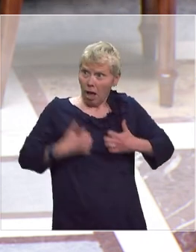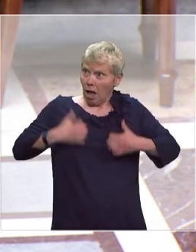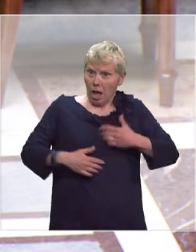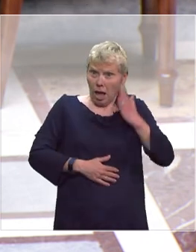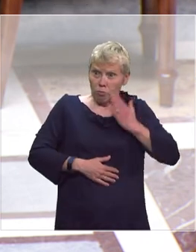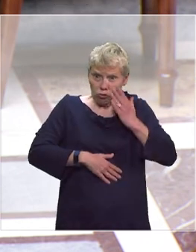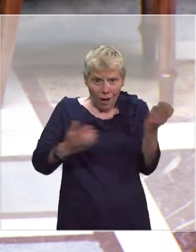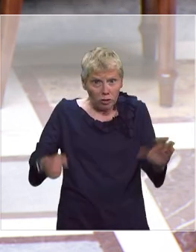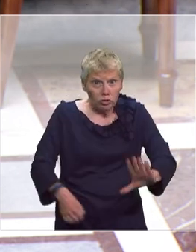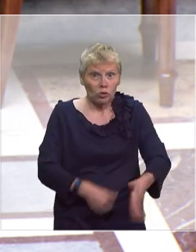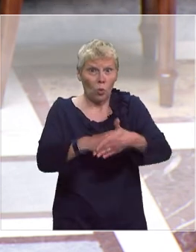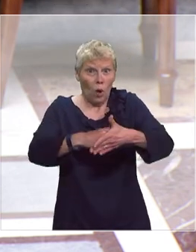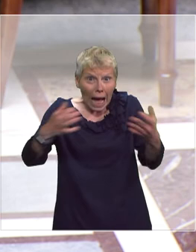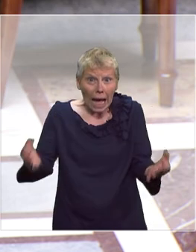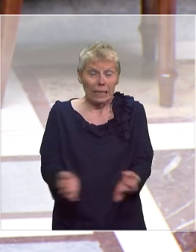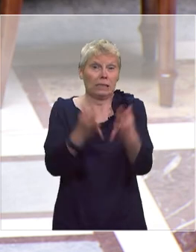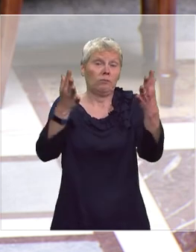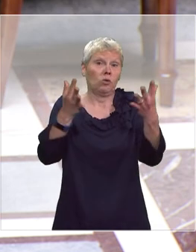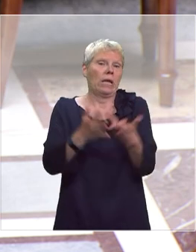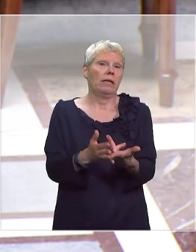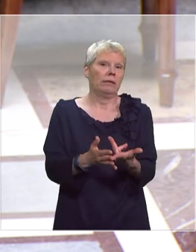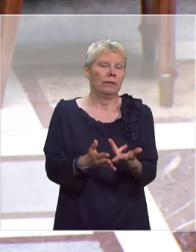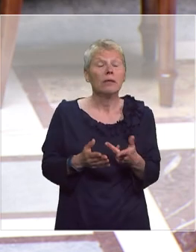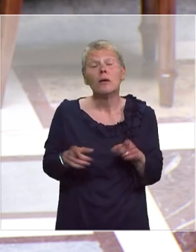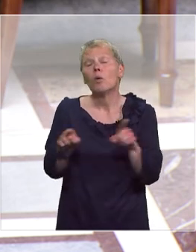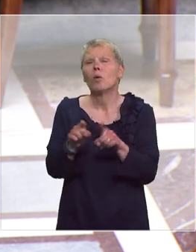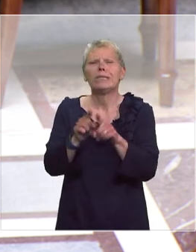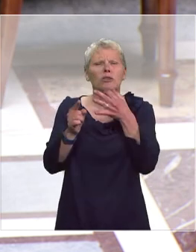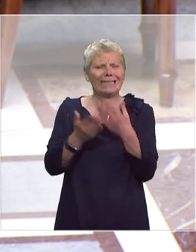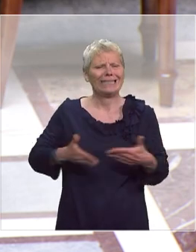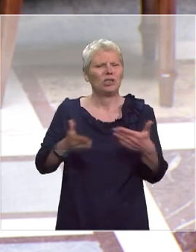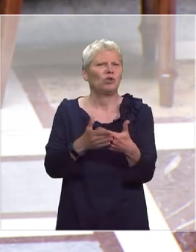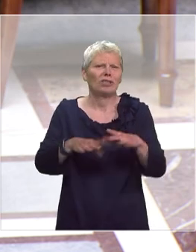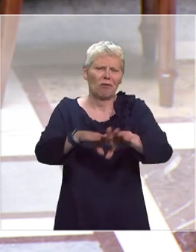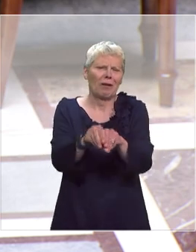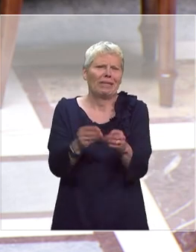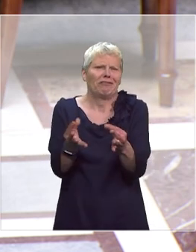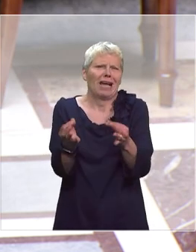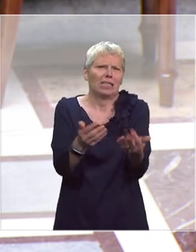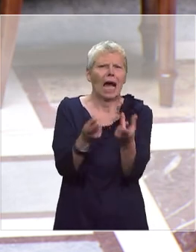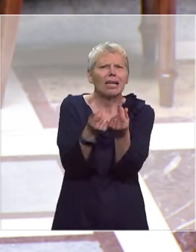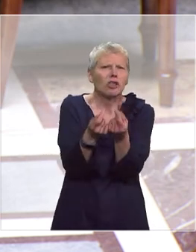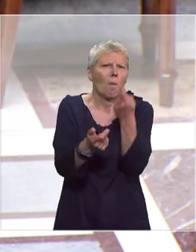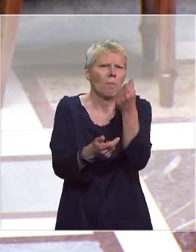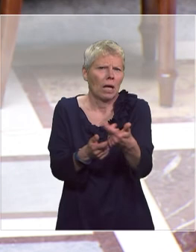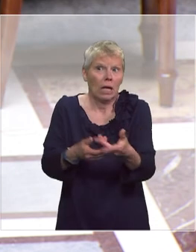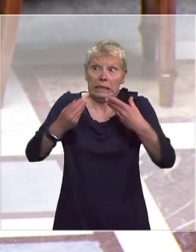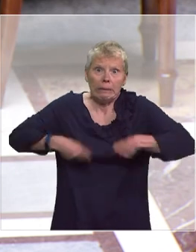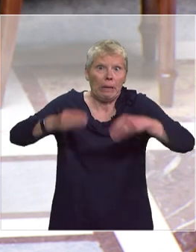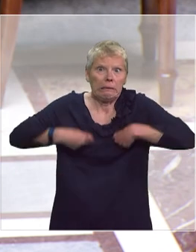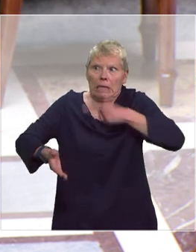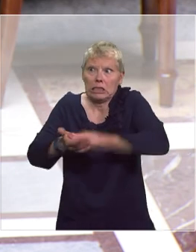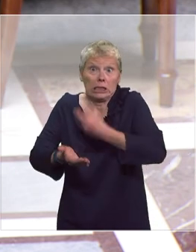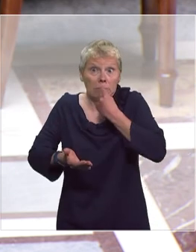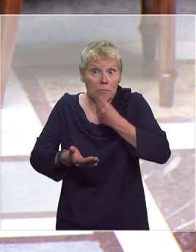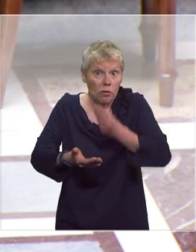titre exceptionnel. Vous évoquez enfin la situation des familles les plus précaires qui font face à des dépenses supplémentaires pendant